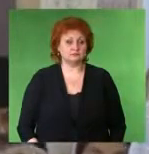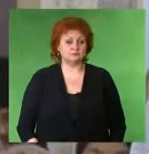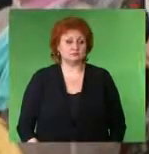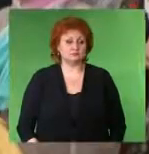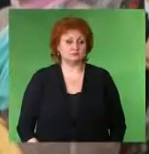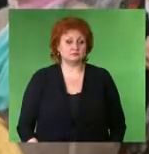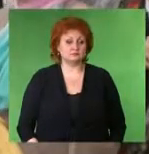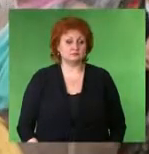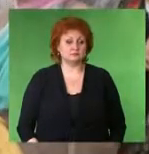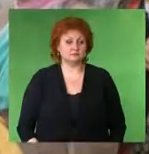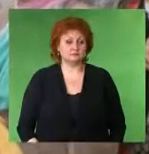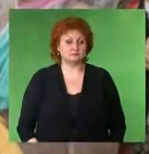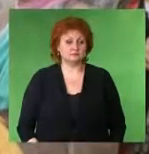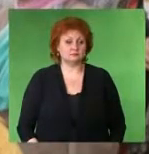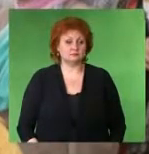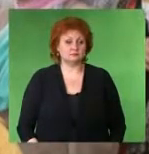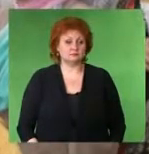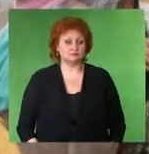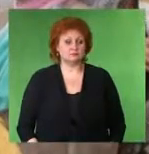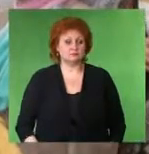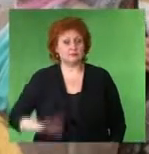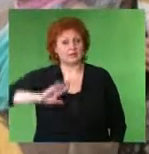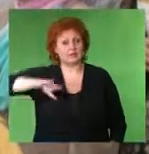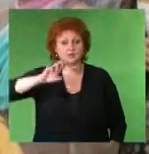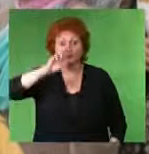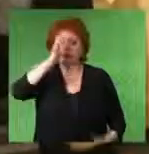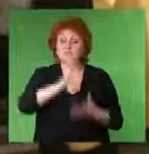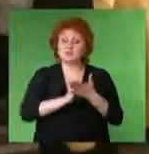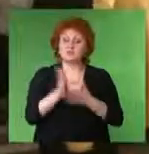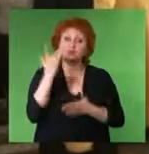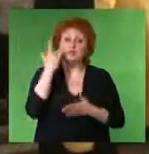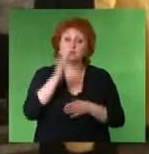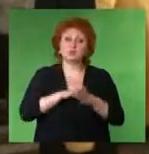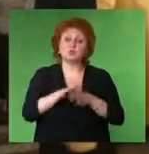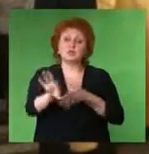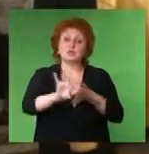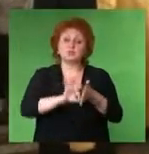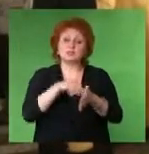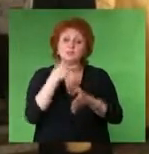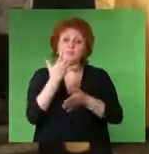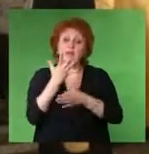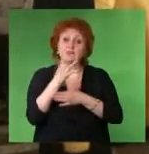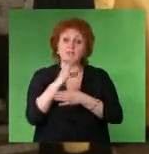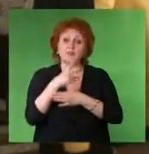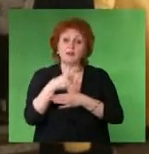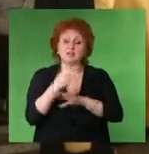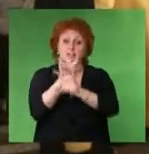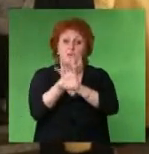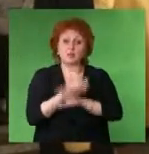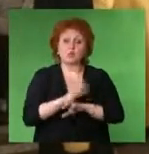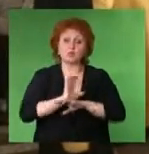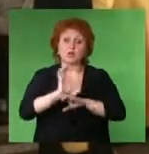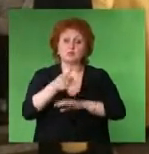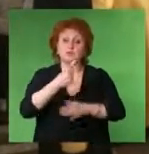После божественной литургией, которую совершили сразу пять архипастерей Мощи были отправлены в Санкт-Петербург Сынка благоверного